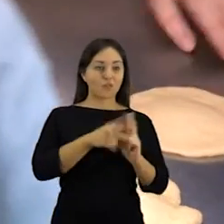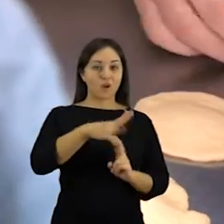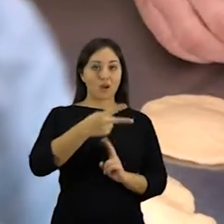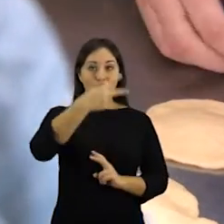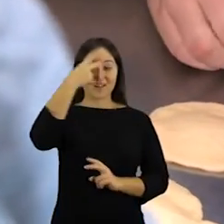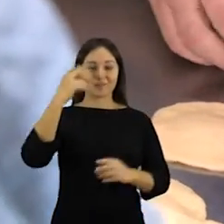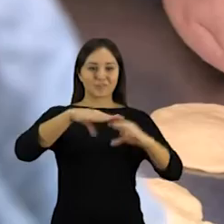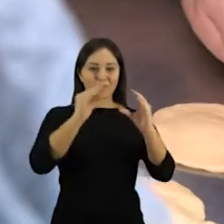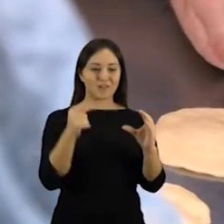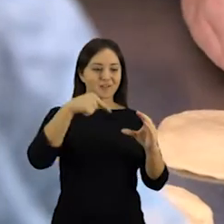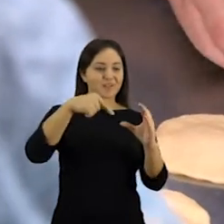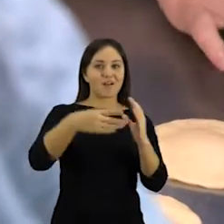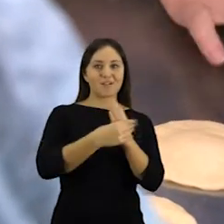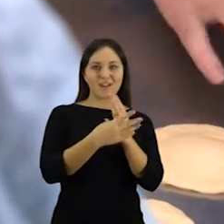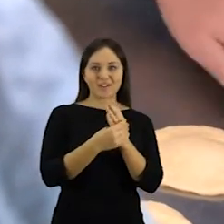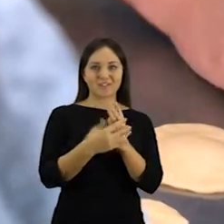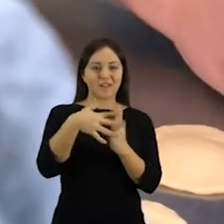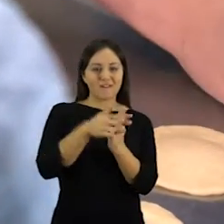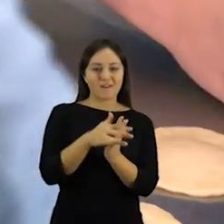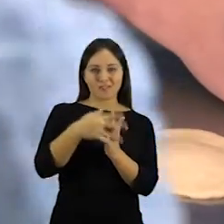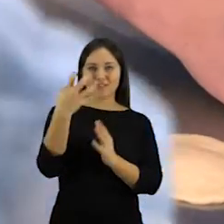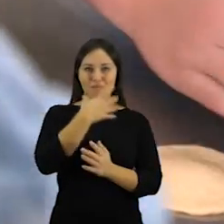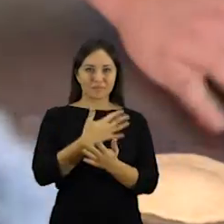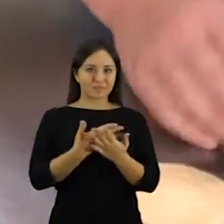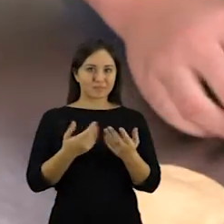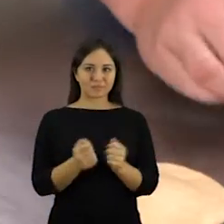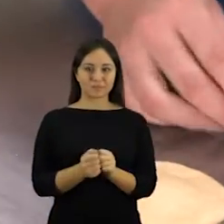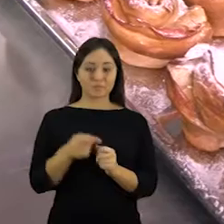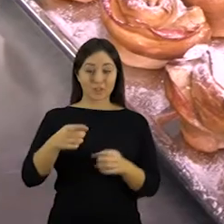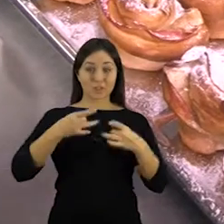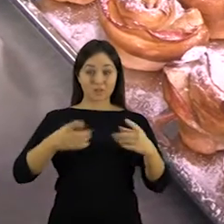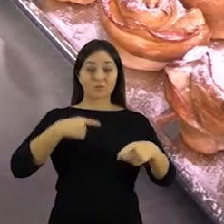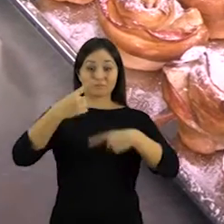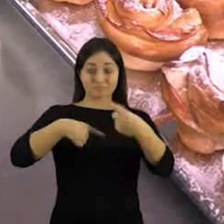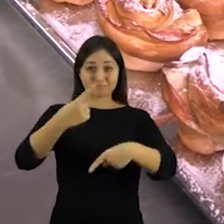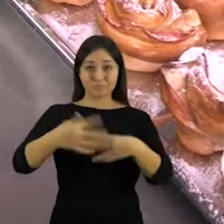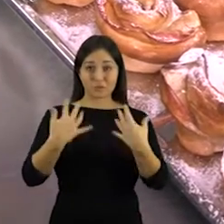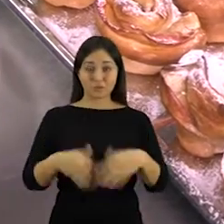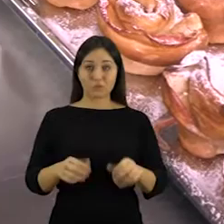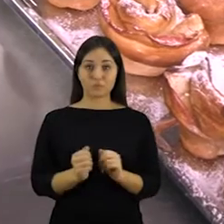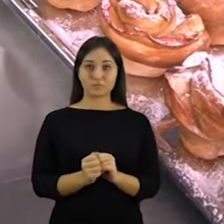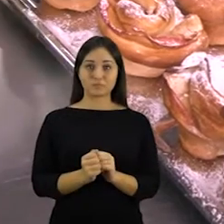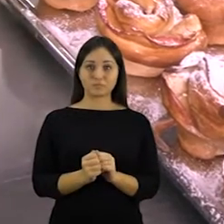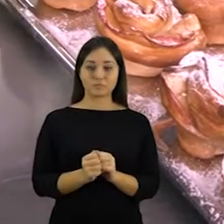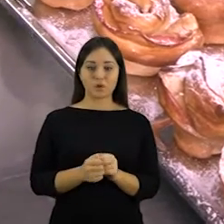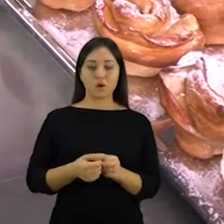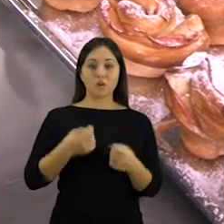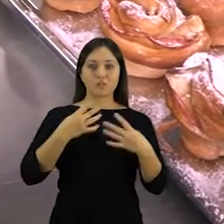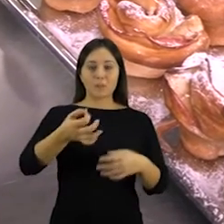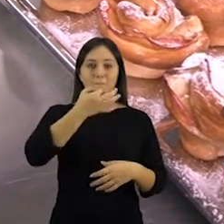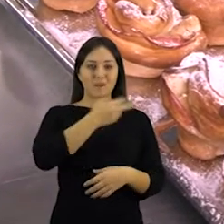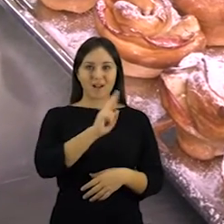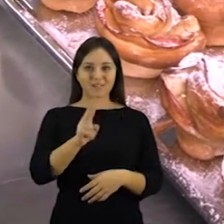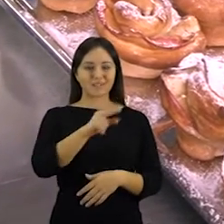bandelės su lašinukais, varškio boliais. Šią šventę profesinė mokykla stengiasi padaryti tradicinę ir tai labai patinka tiek